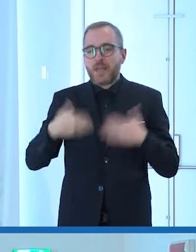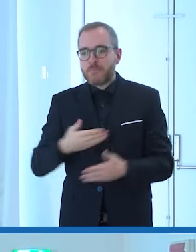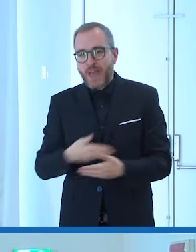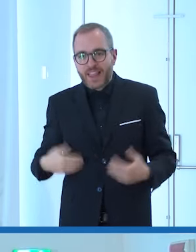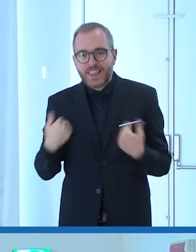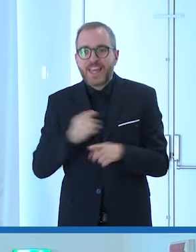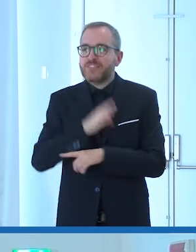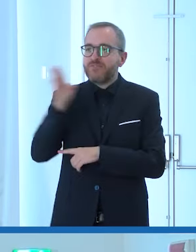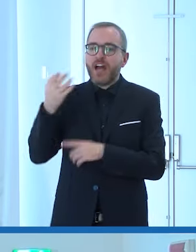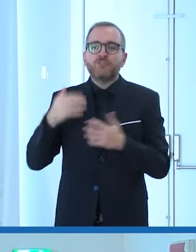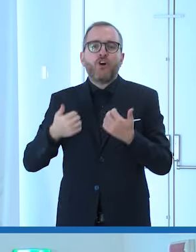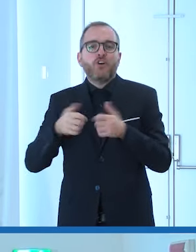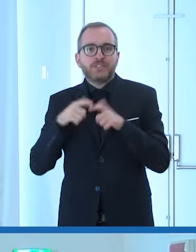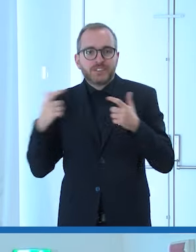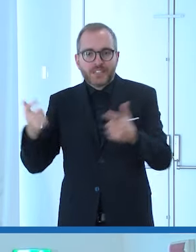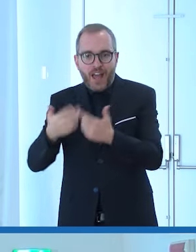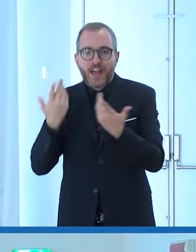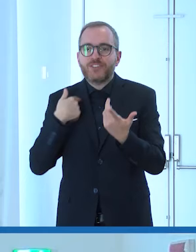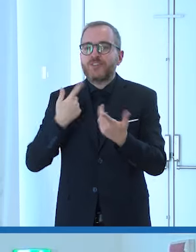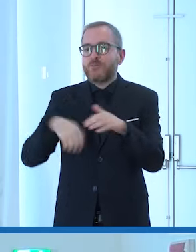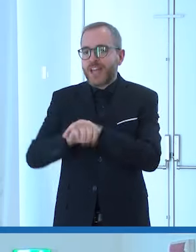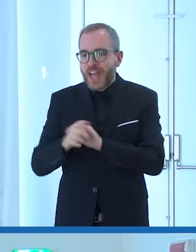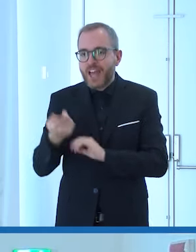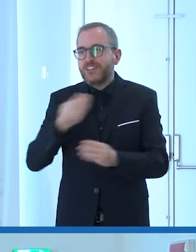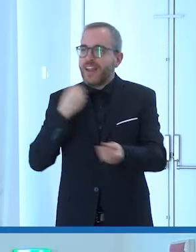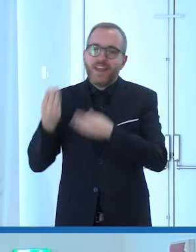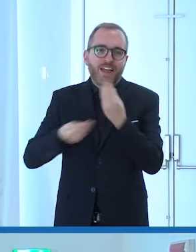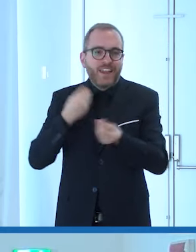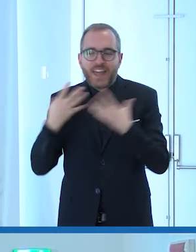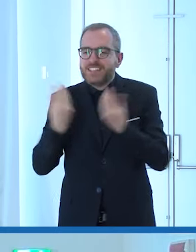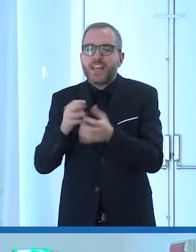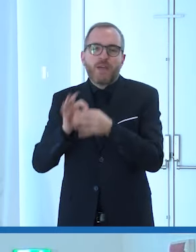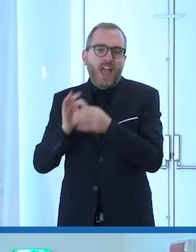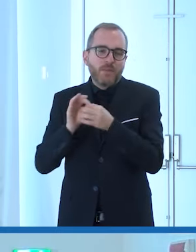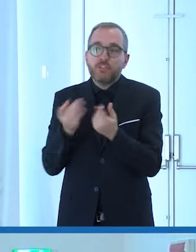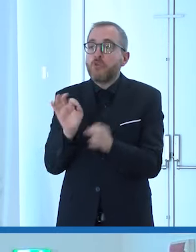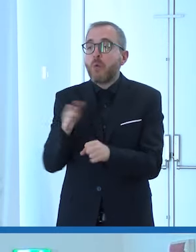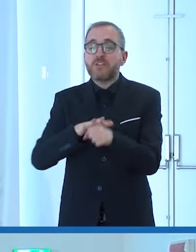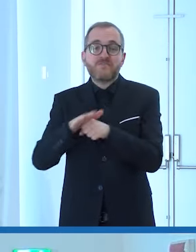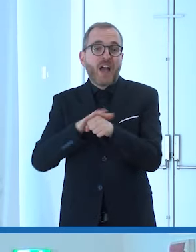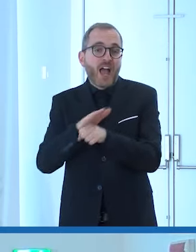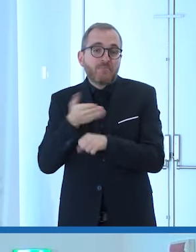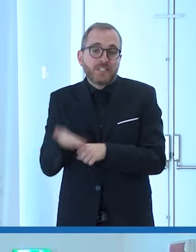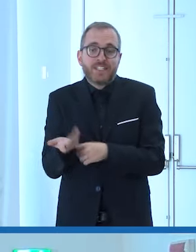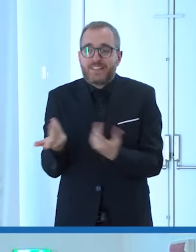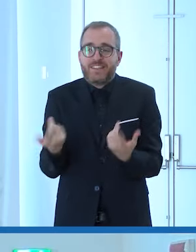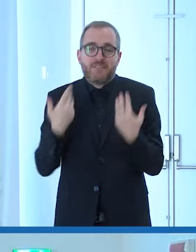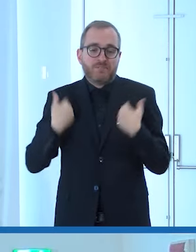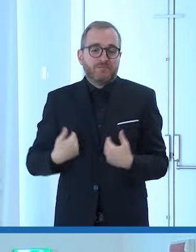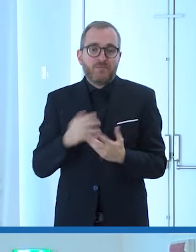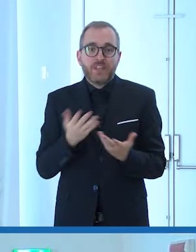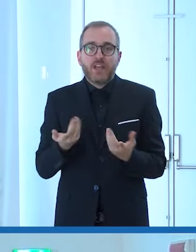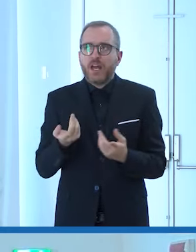stadio o nei nei locali o quando sto quando sto in famiglia quindi sono rientrato